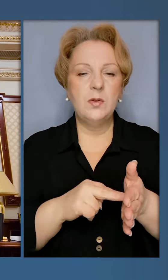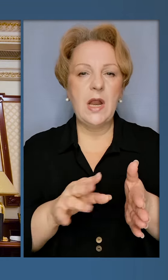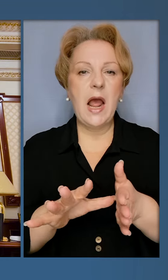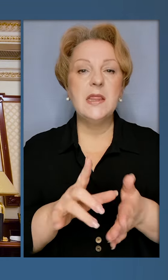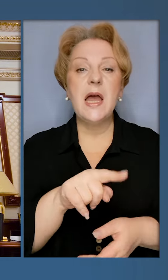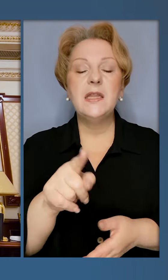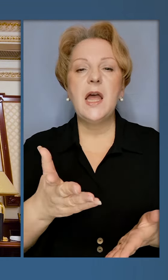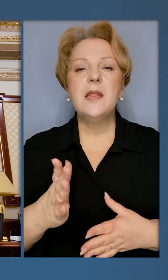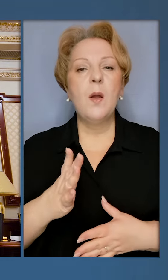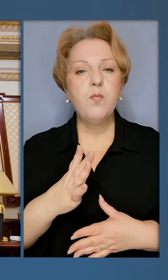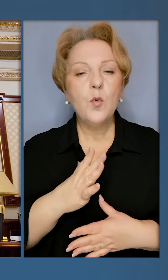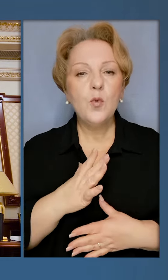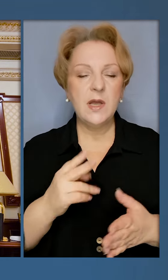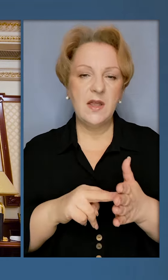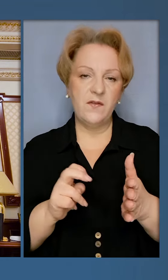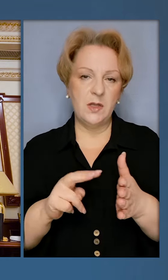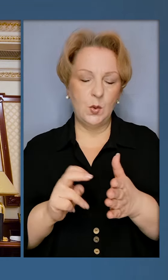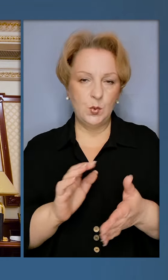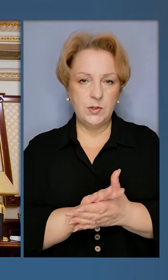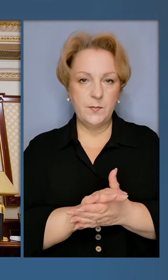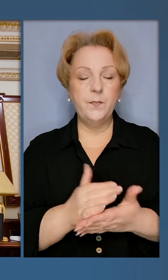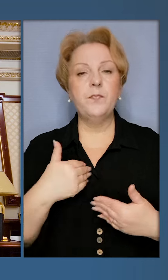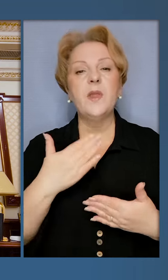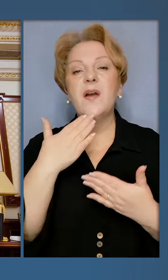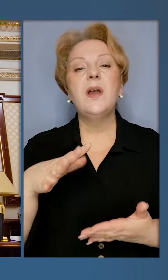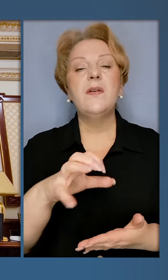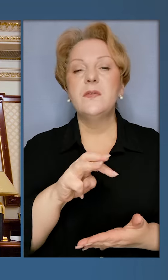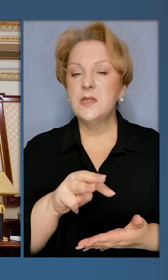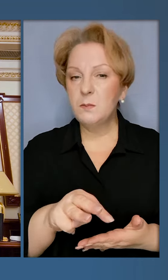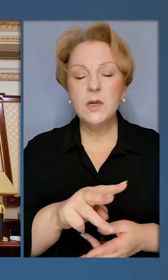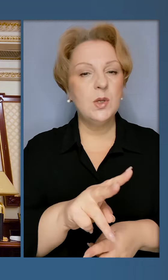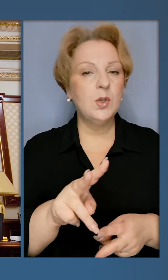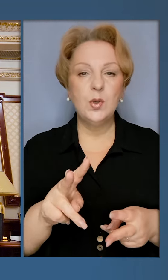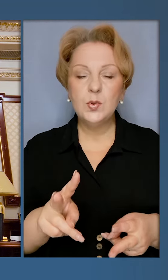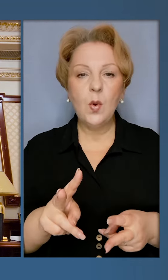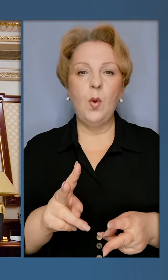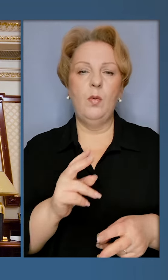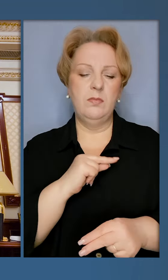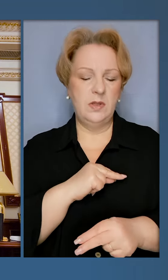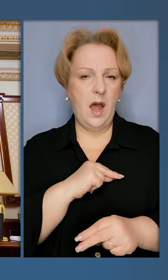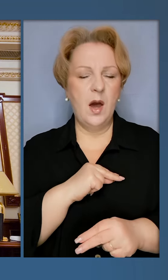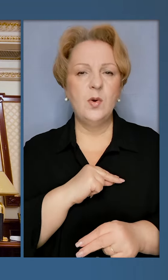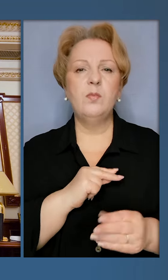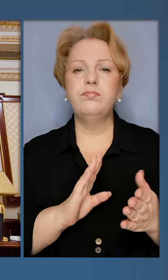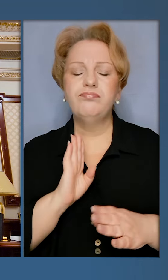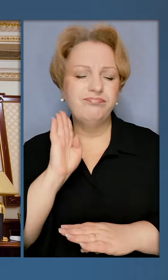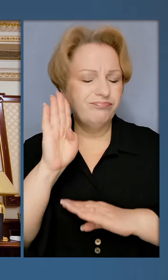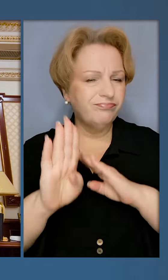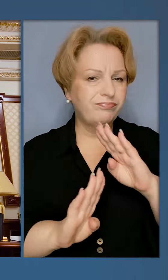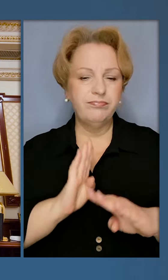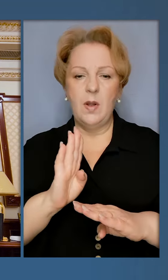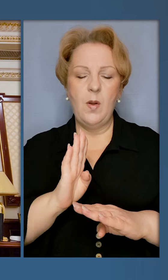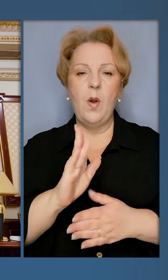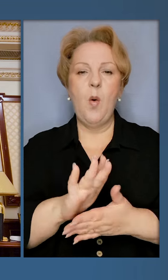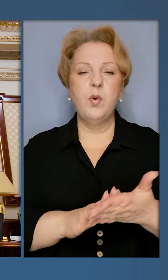електрику там, де були відключення. Я вдячний всім, хто на роботі відранку і